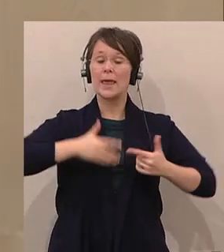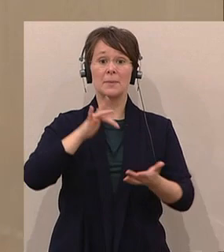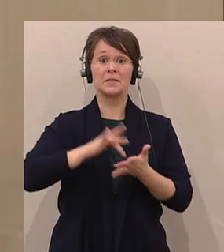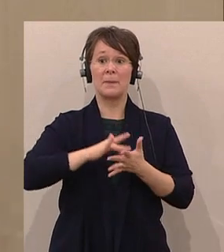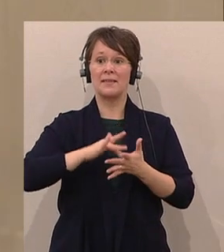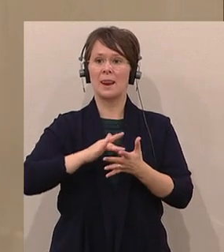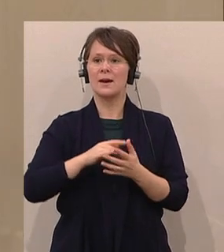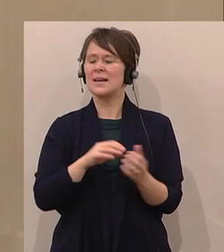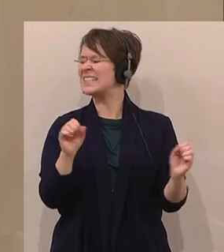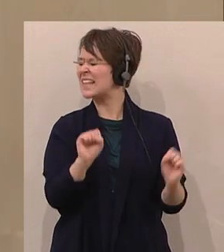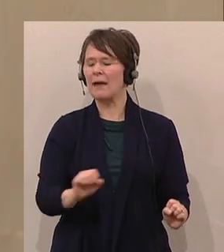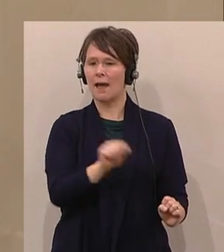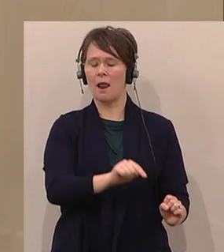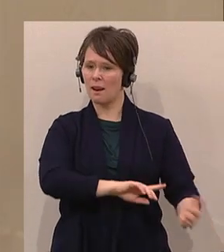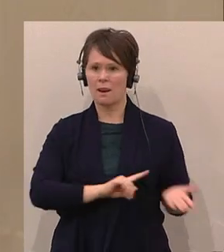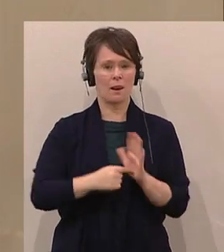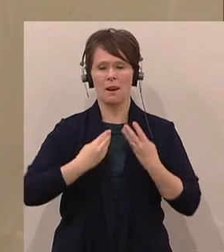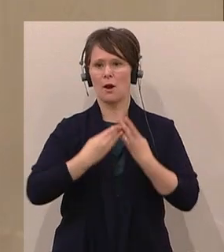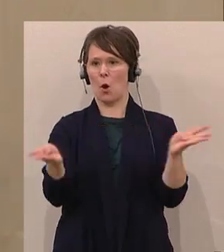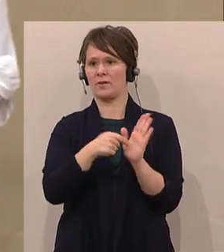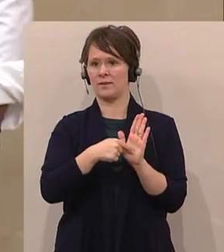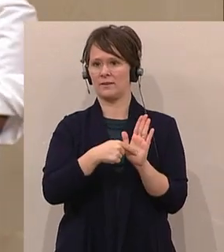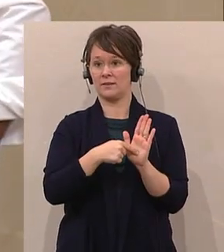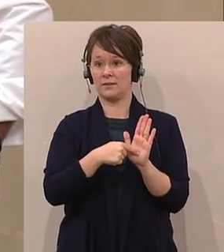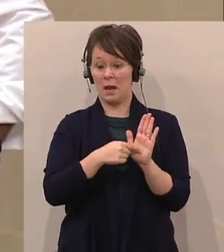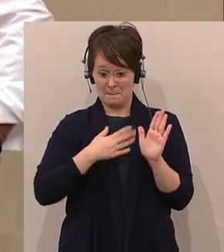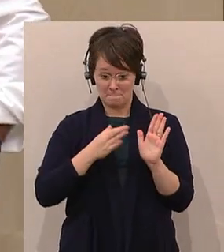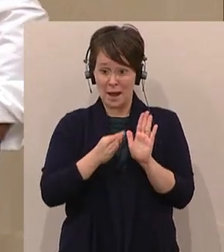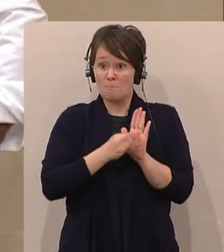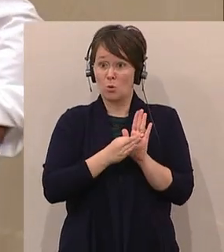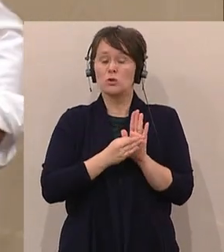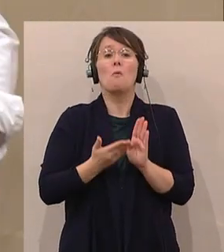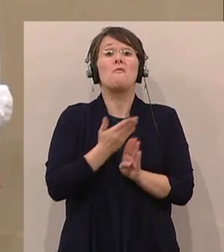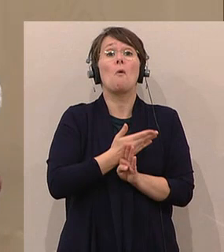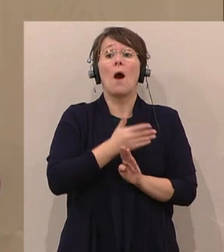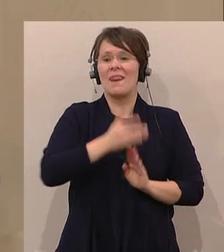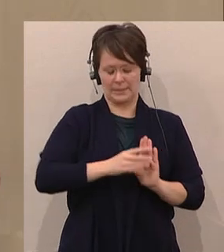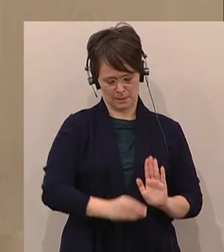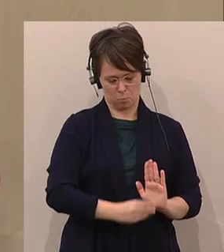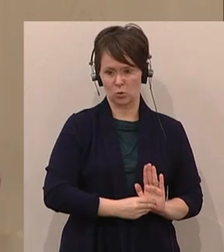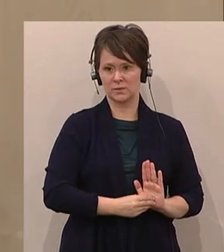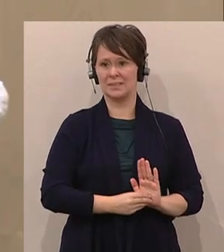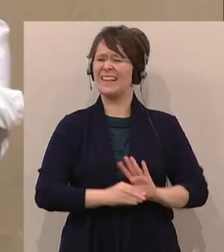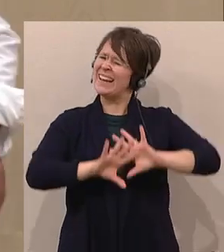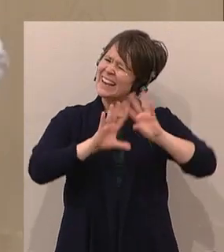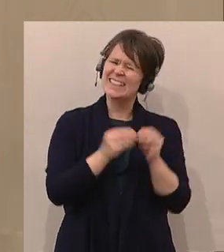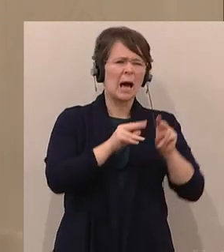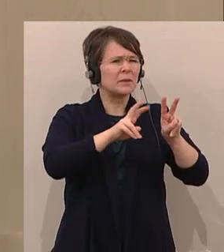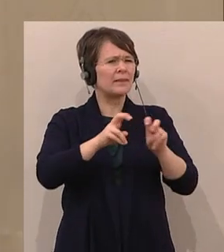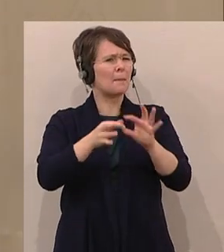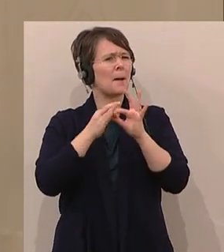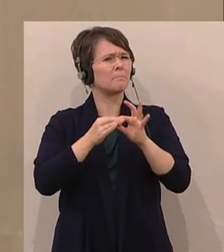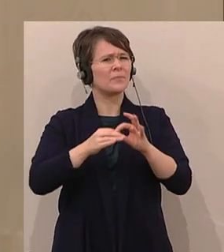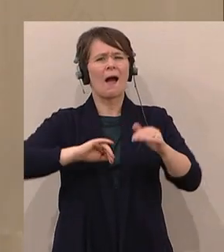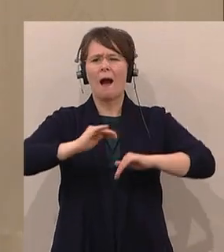eine Ballmüllstrategie für Österreich, wird als vorletzter Tagesordnungspunkt gesetzt. Genauso wie die gesamten Agrardebatten in den letzten Jahren